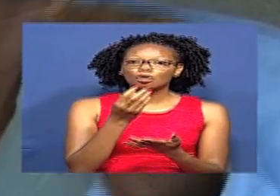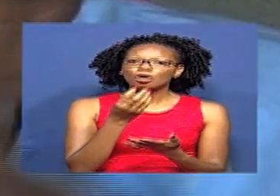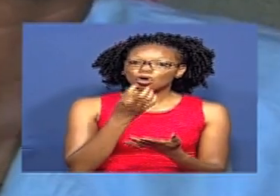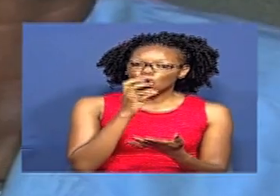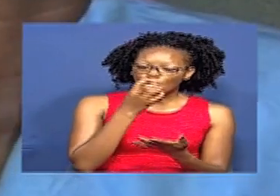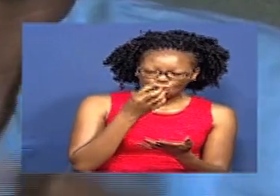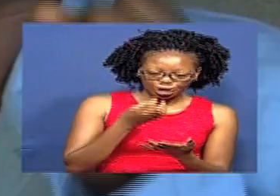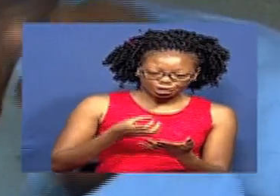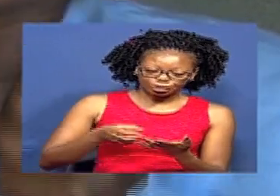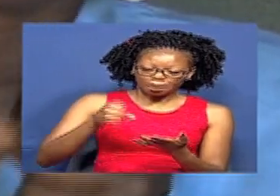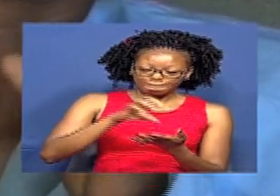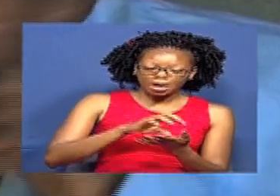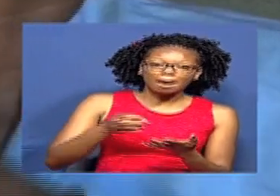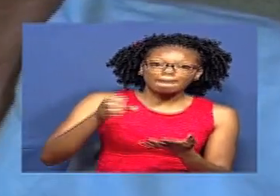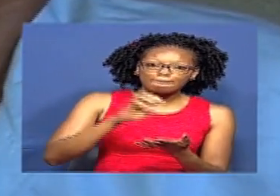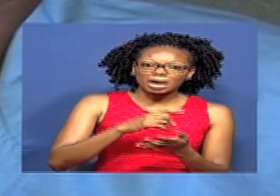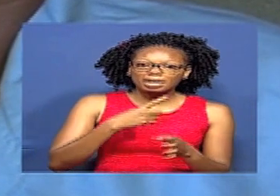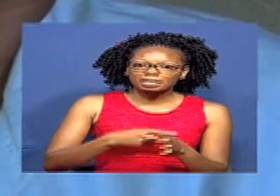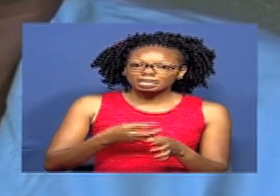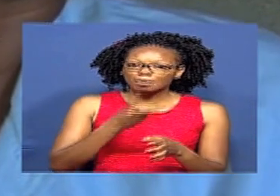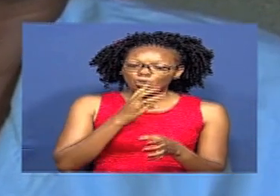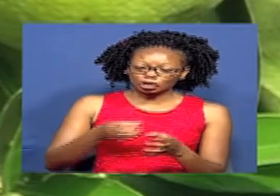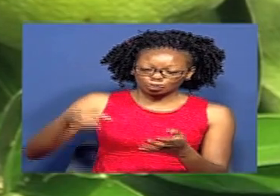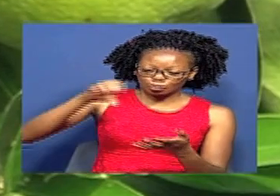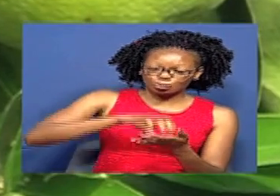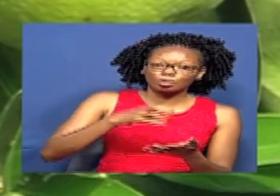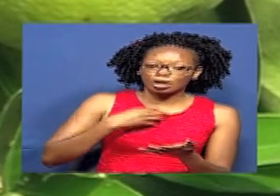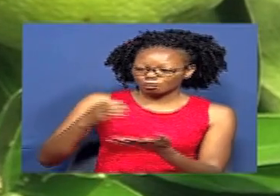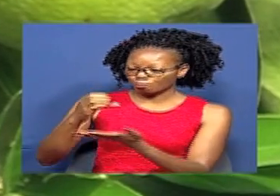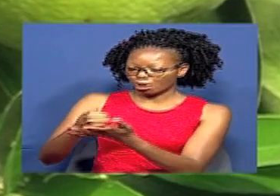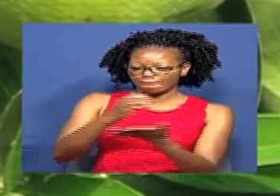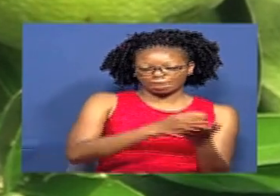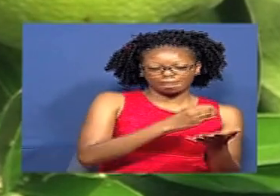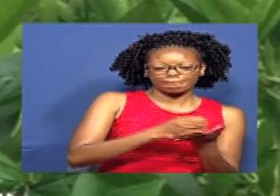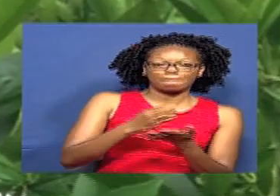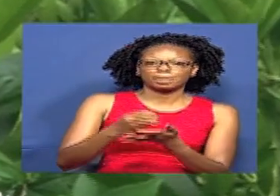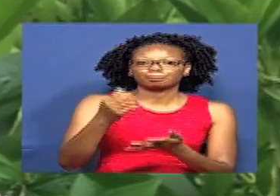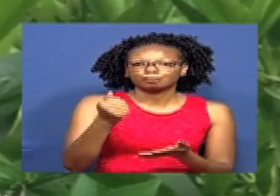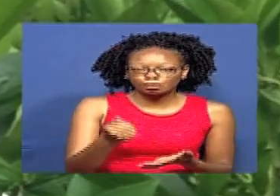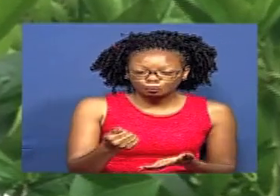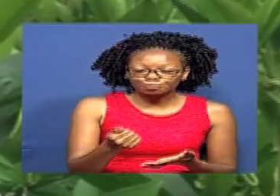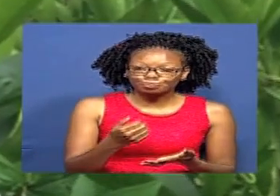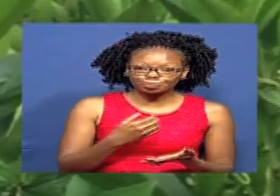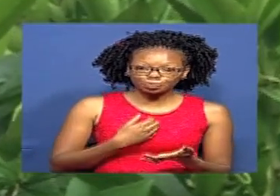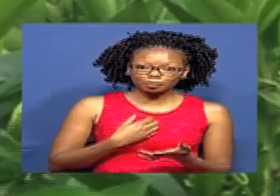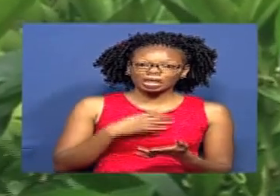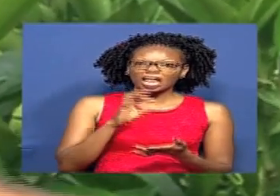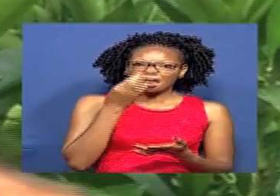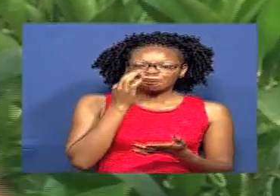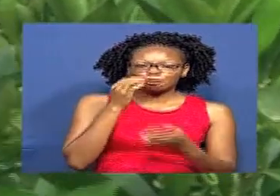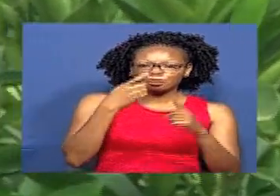Na iyo gelasi moja itatua gelasi tano Enyi mekua deli utu Machungwa inyewe upatikana kwa aina mbali mbali